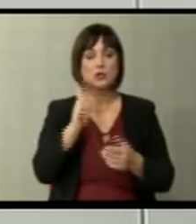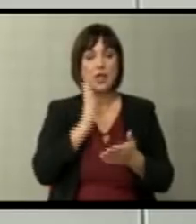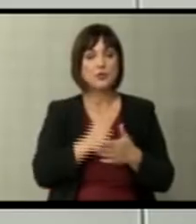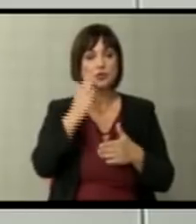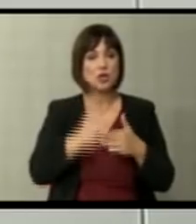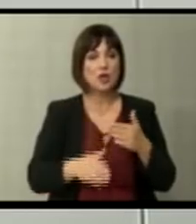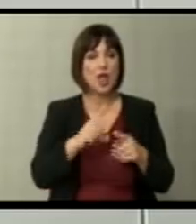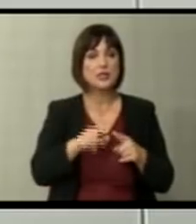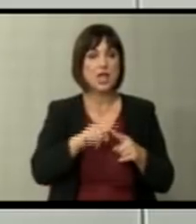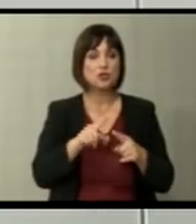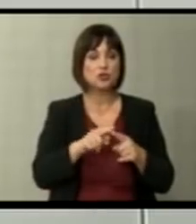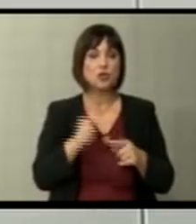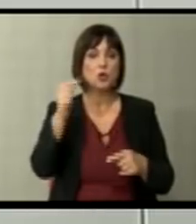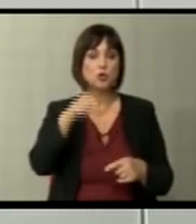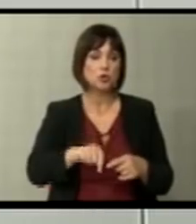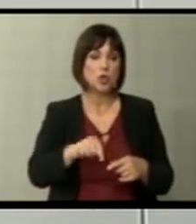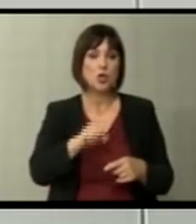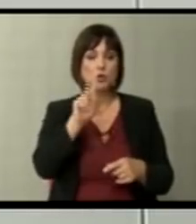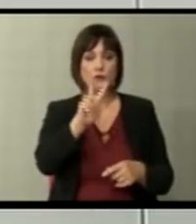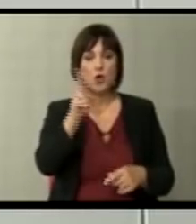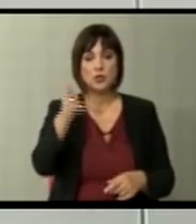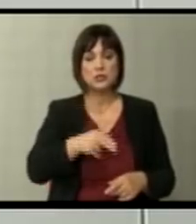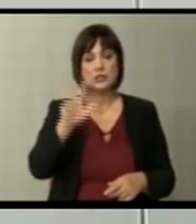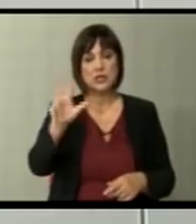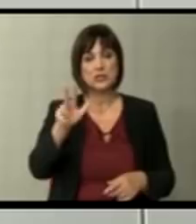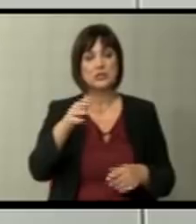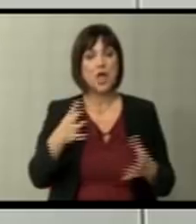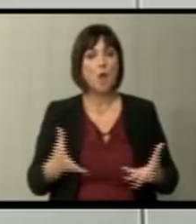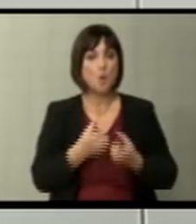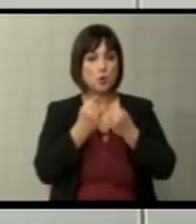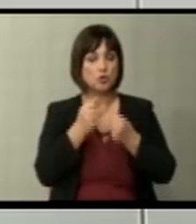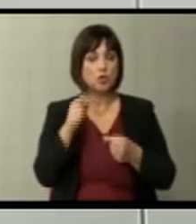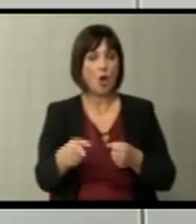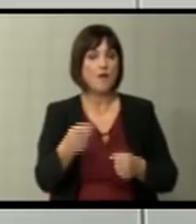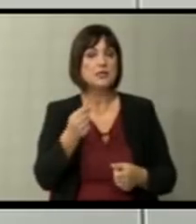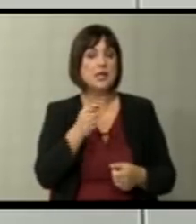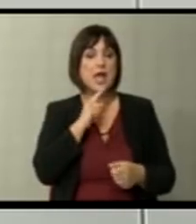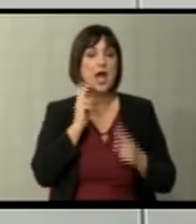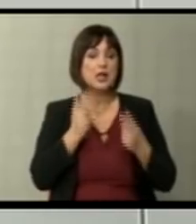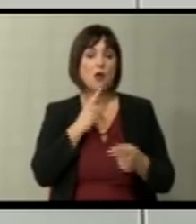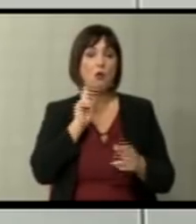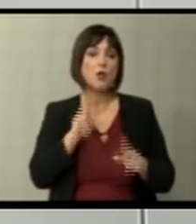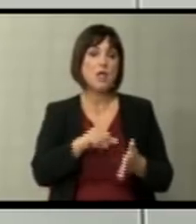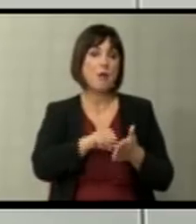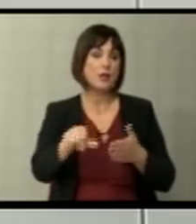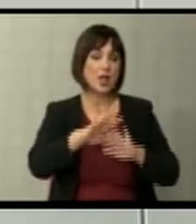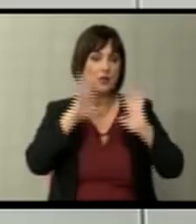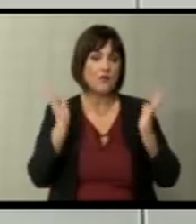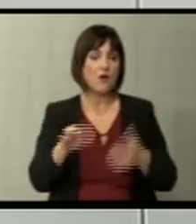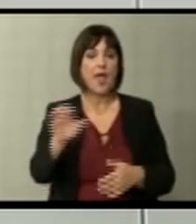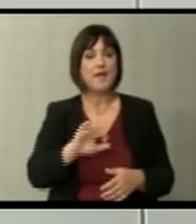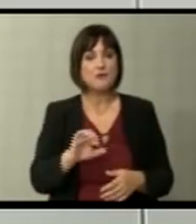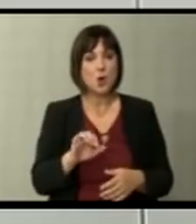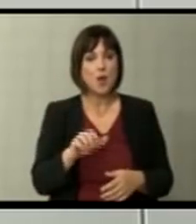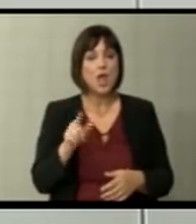во крајни случај начинот на кој се стигна до двотретинска поддршка. Зачи, таа цена редко кој би ја платил воопшто во Европа.